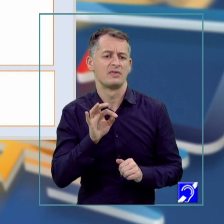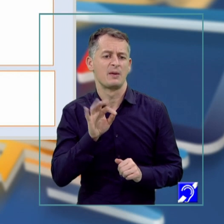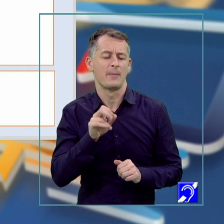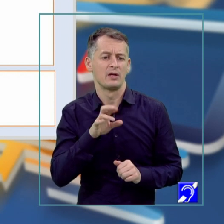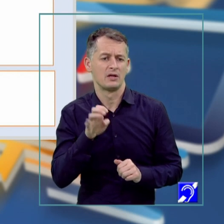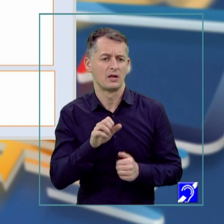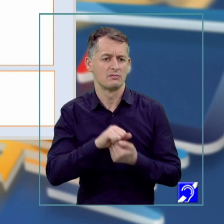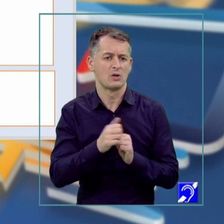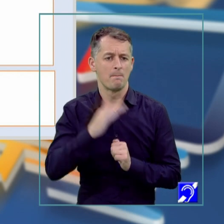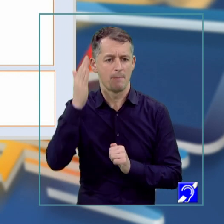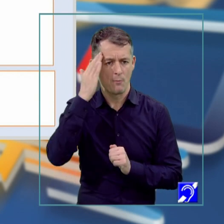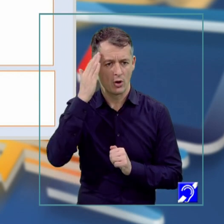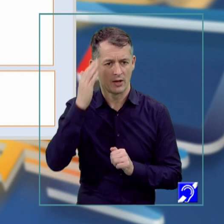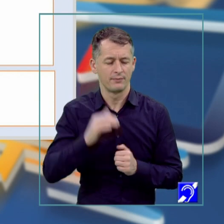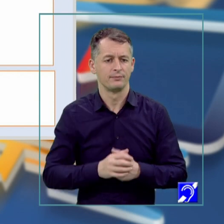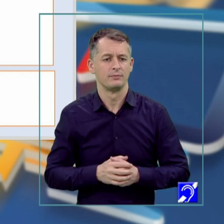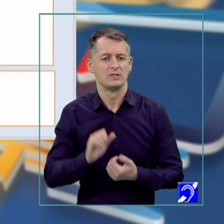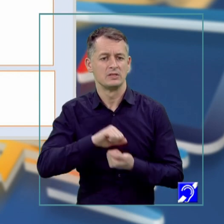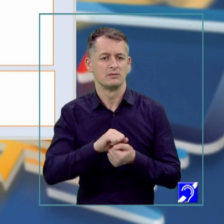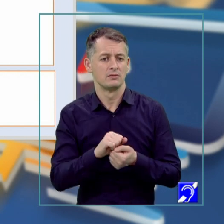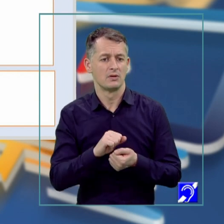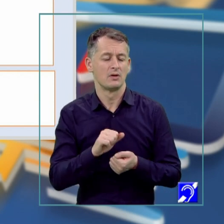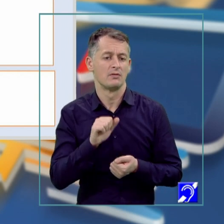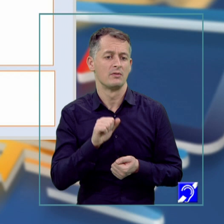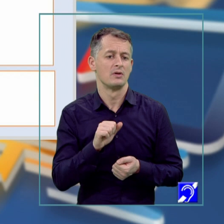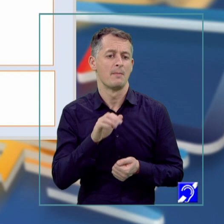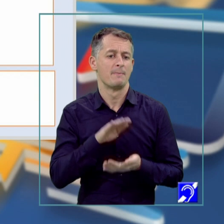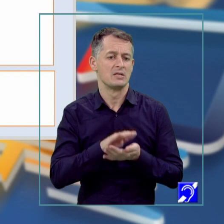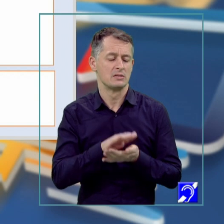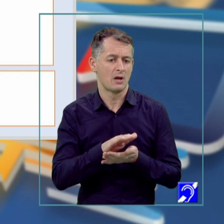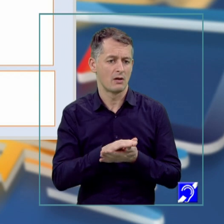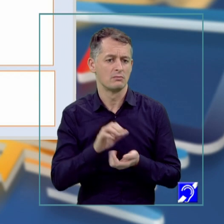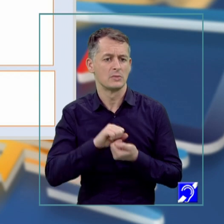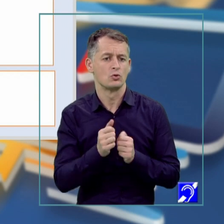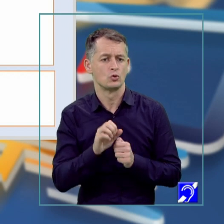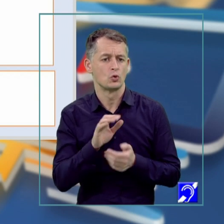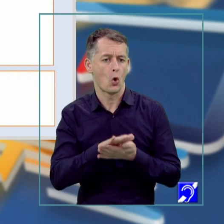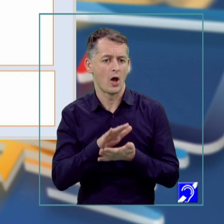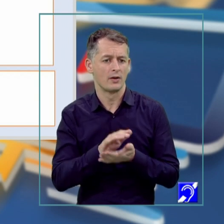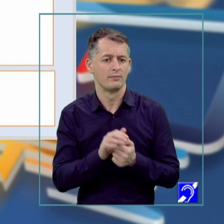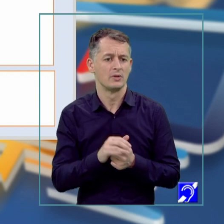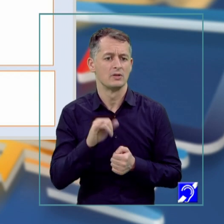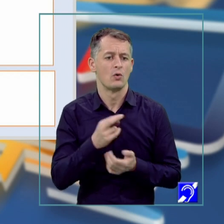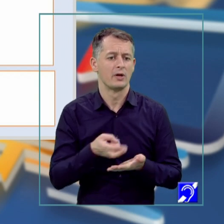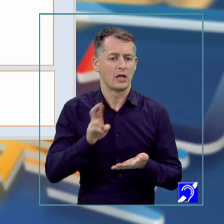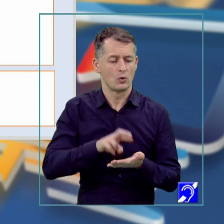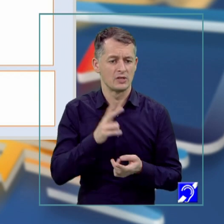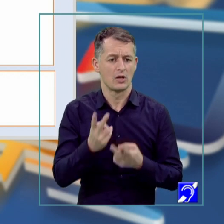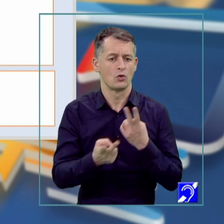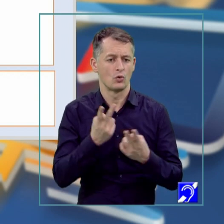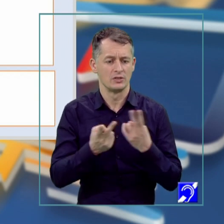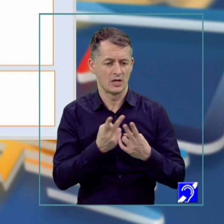numește stocare sau conservare. Iar reactualizarea se mai numește utilizare sau valorificare a informațiilor.